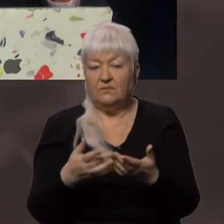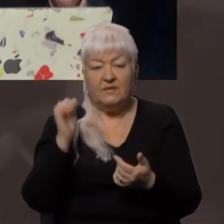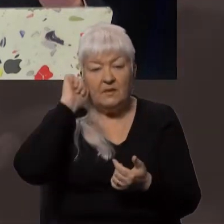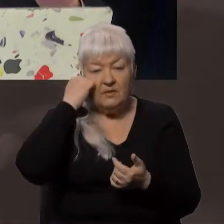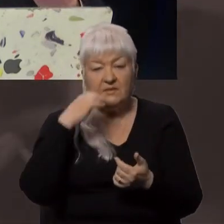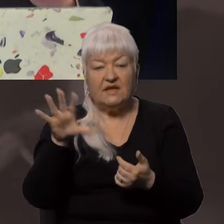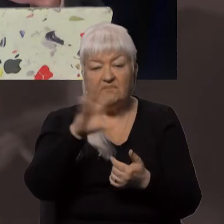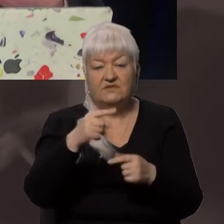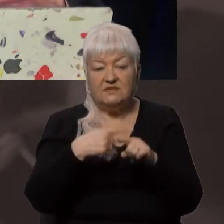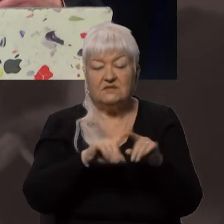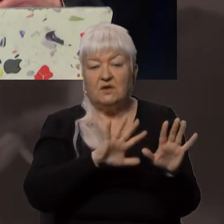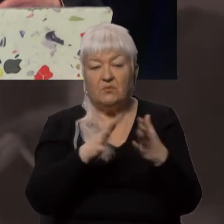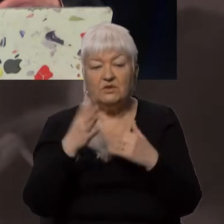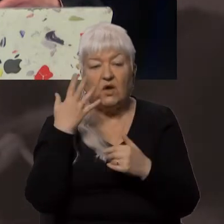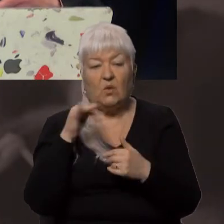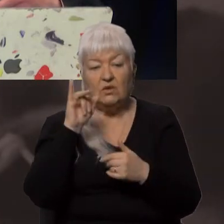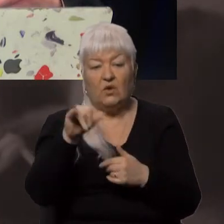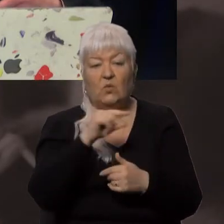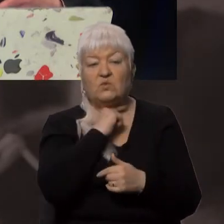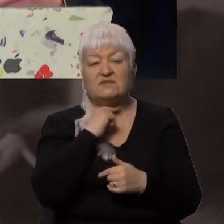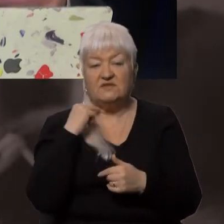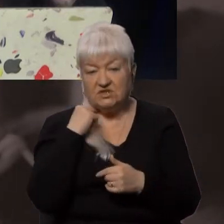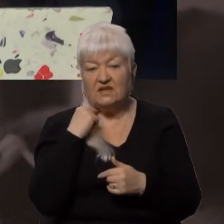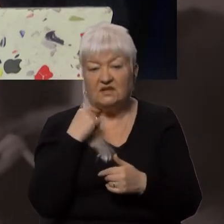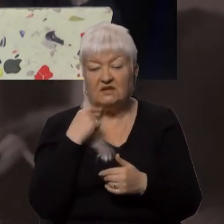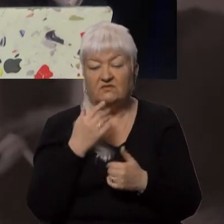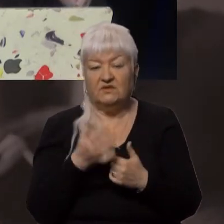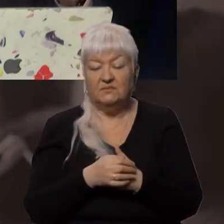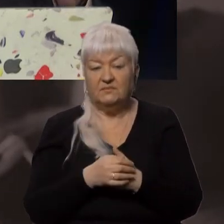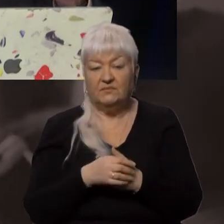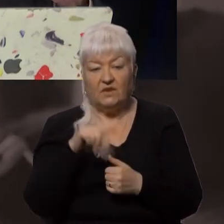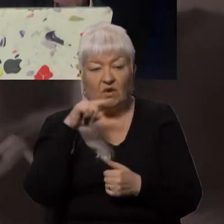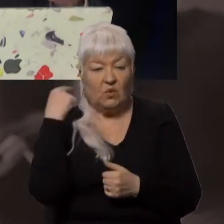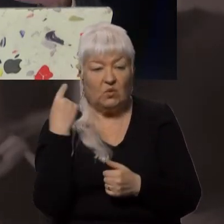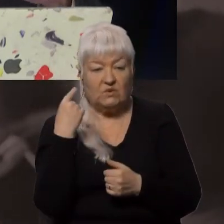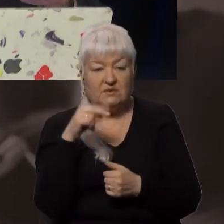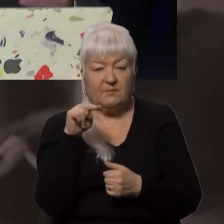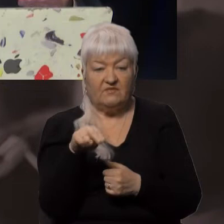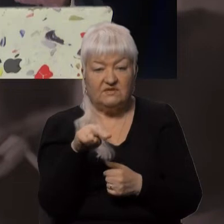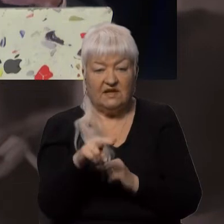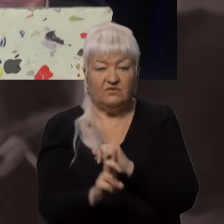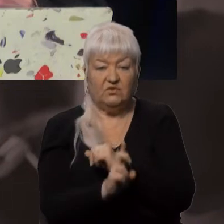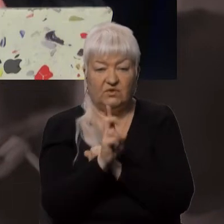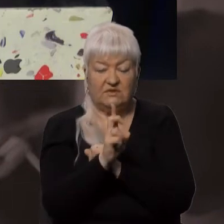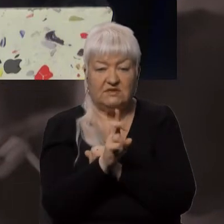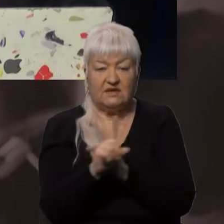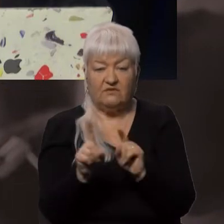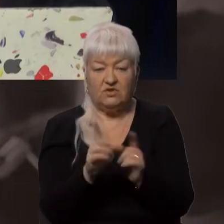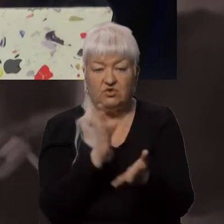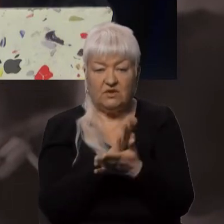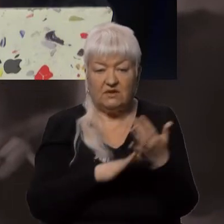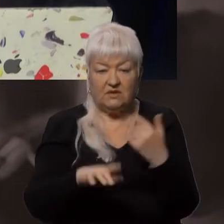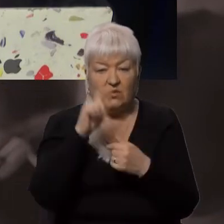священників, якщо ми можемо і все ще так називати російської православної церкви, діє на території України,